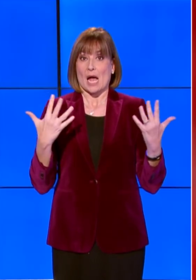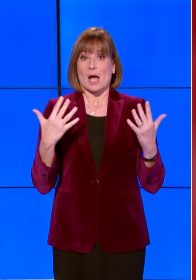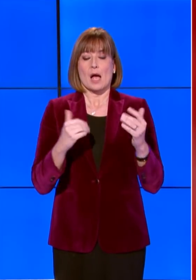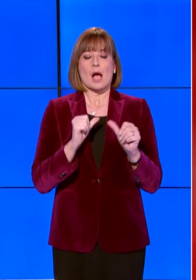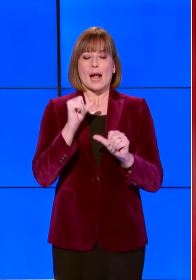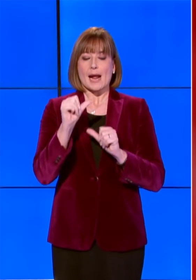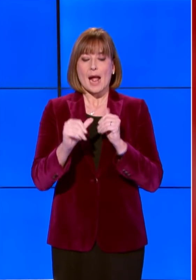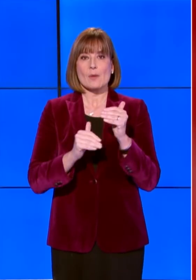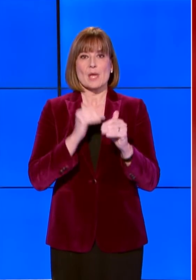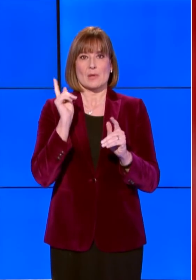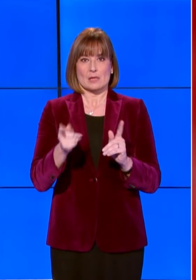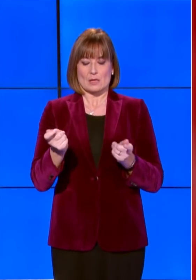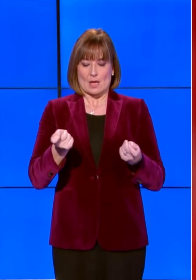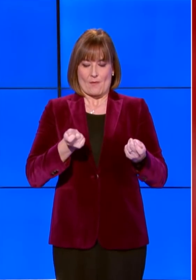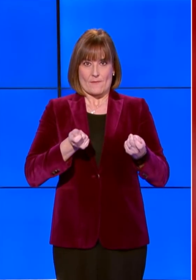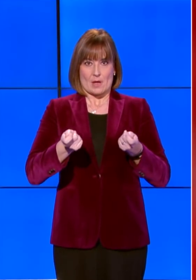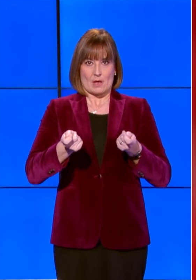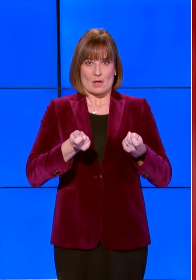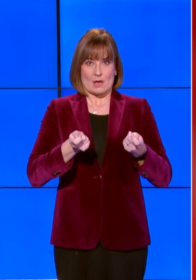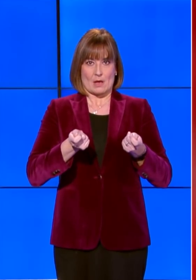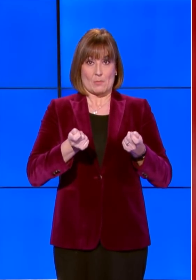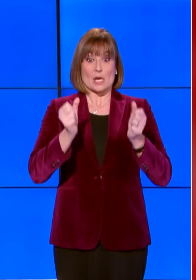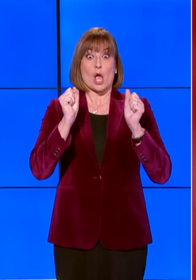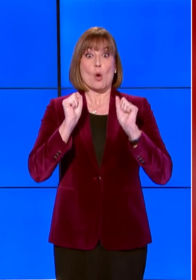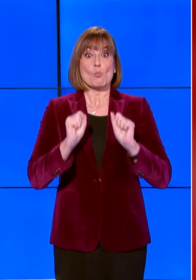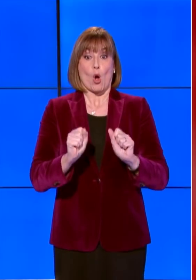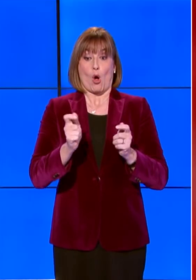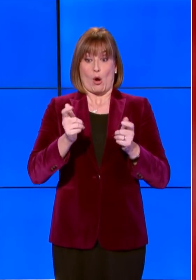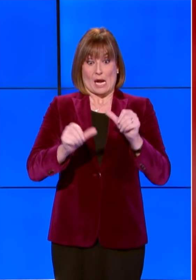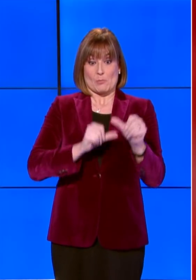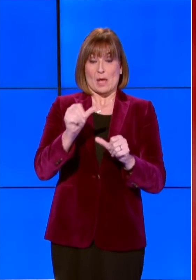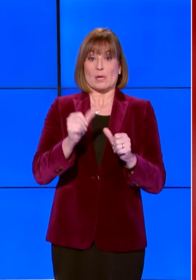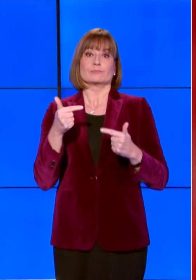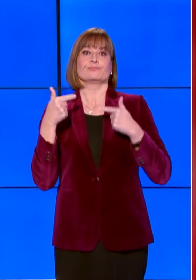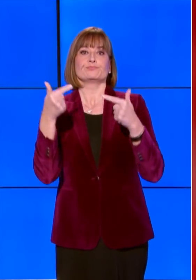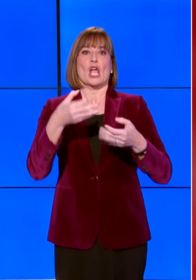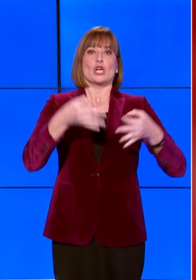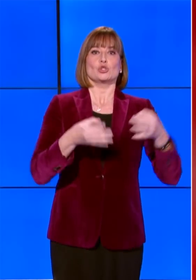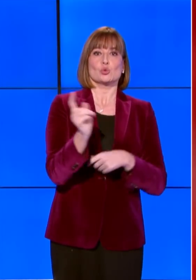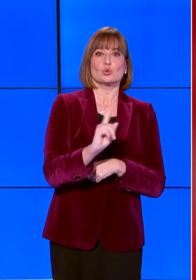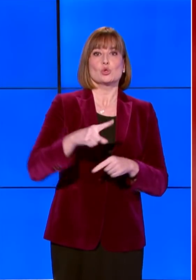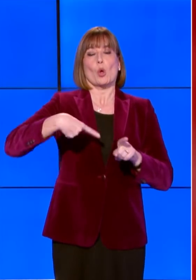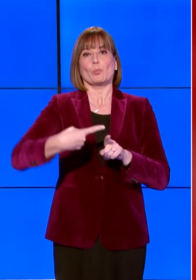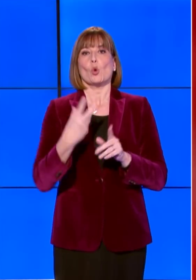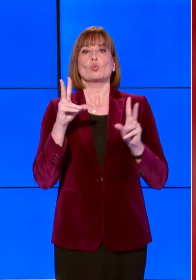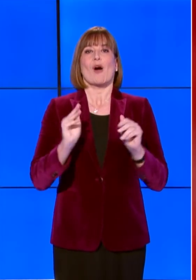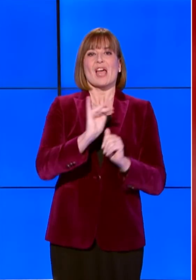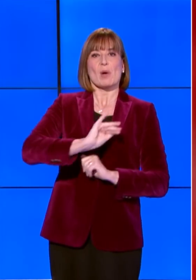vanno governati per evitare che possano produrre ingiustizie e creare nuove marginalità.